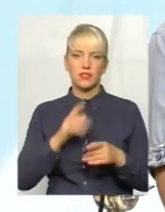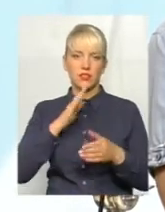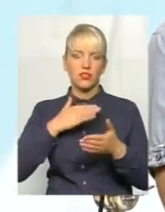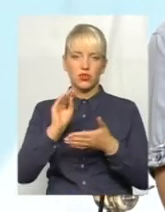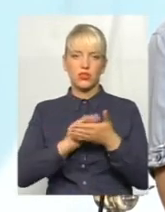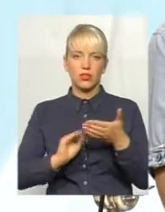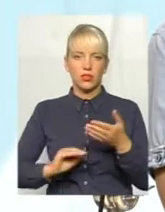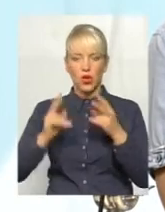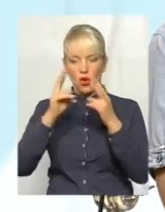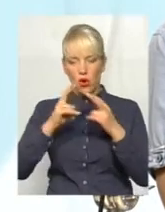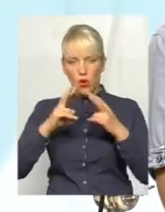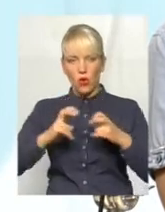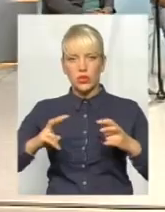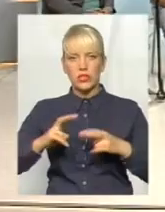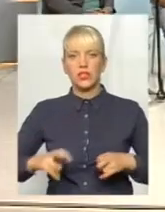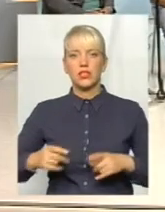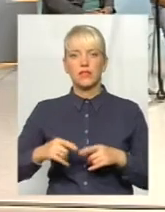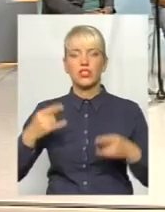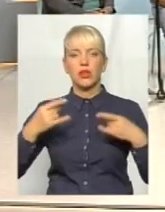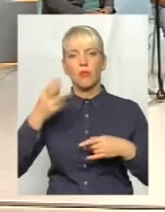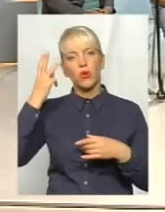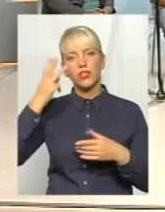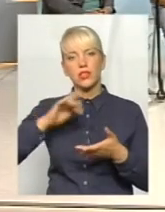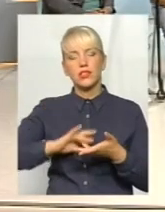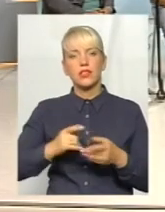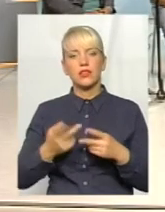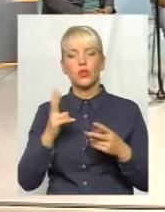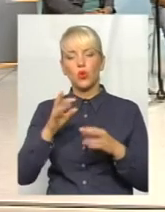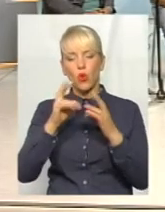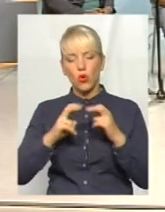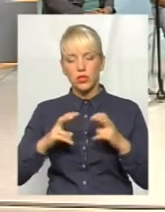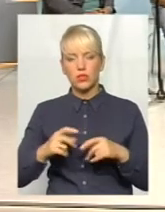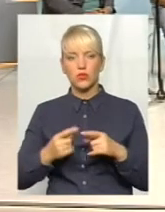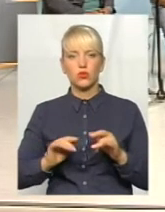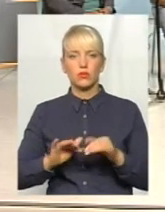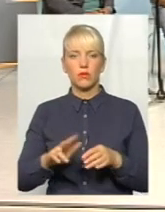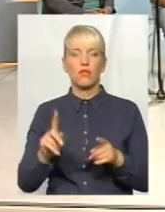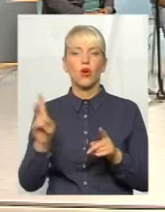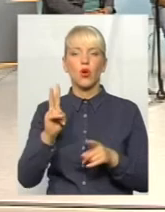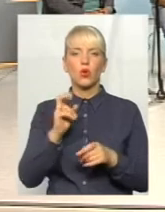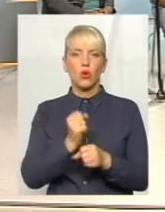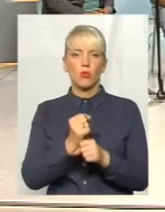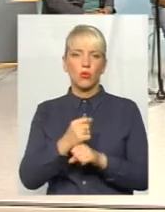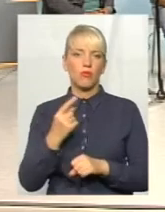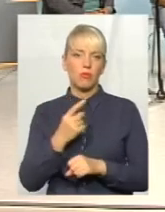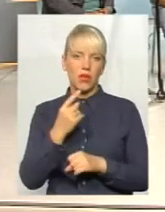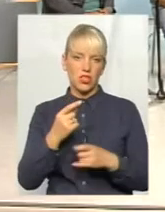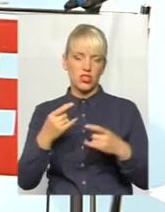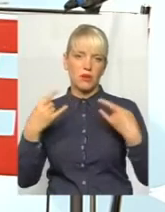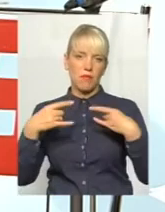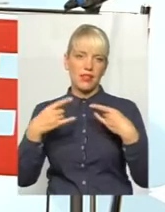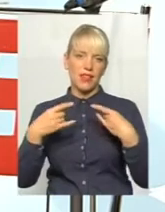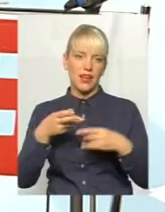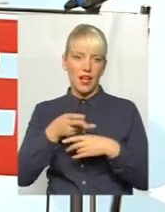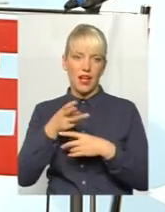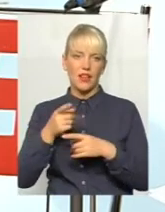телеканалу «Поділля Центр», який саме розслідував цю справу і робив перші матеріали і перші розслідування. І Олег